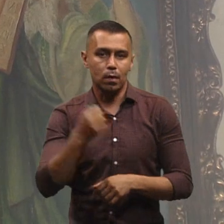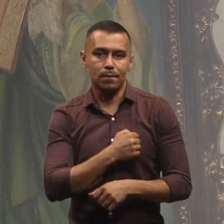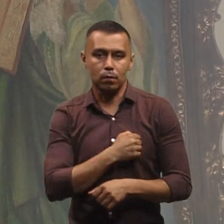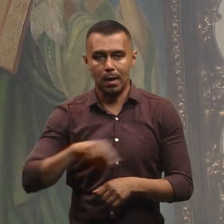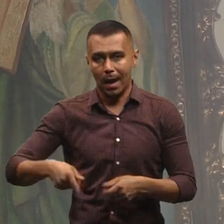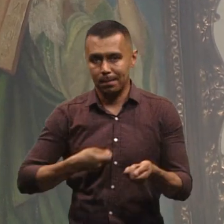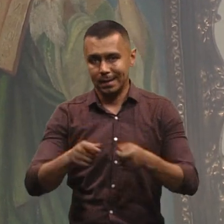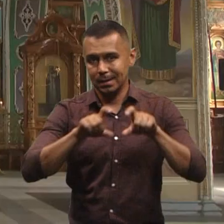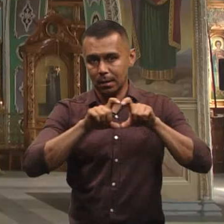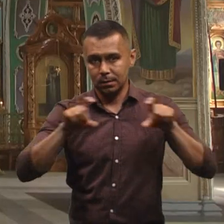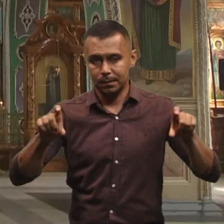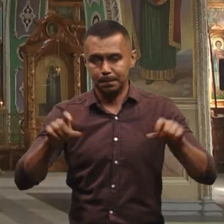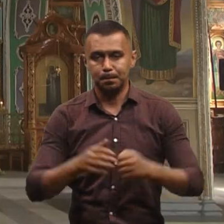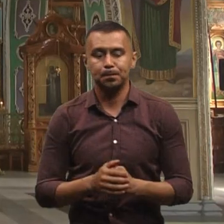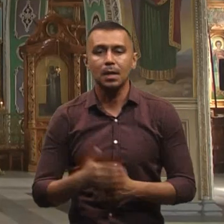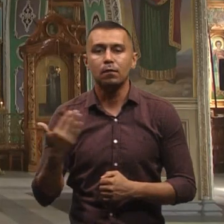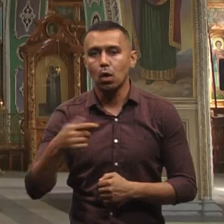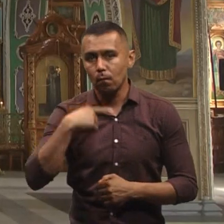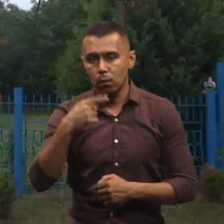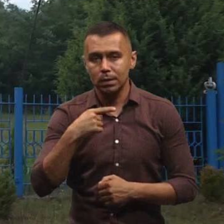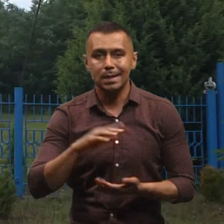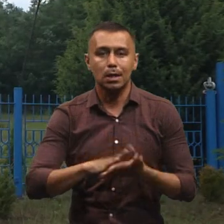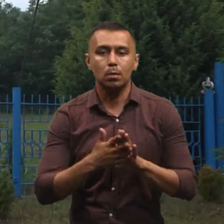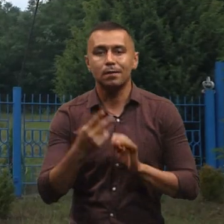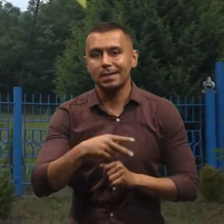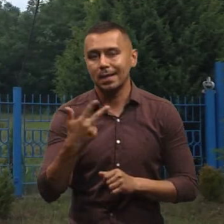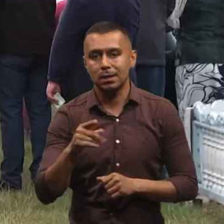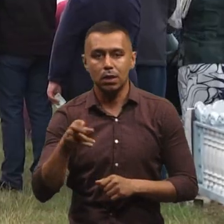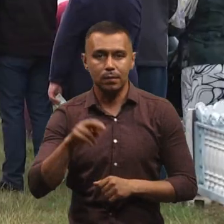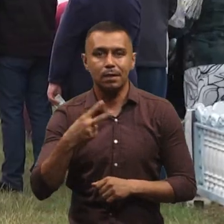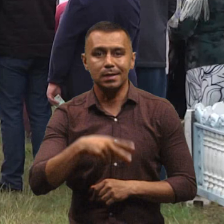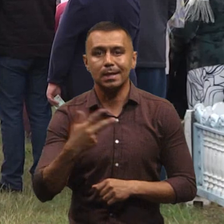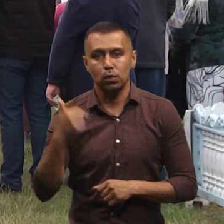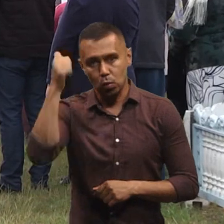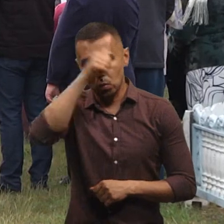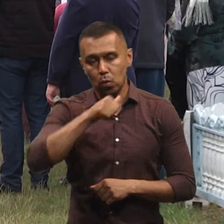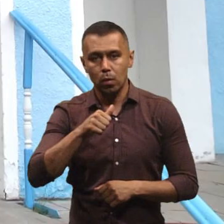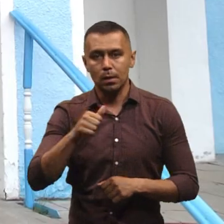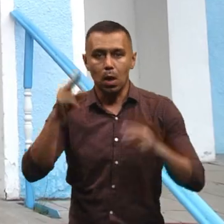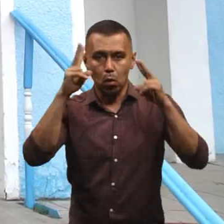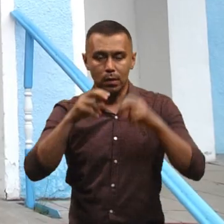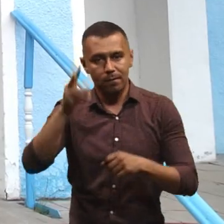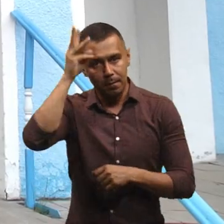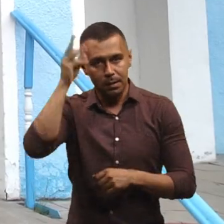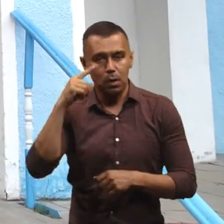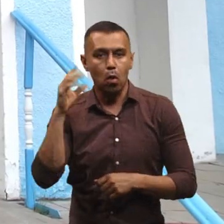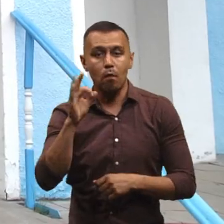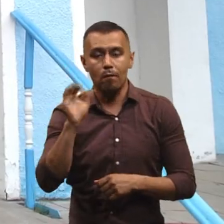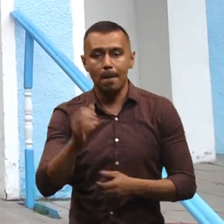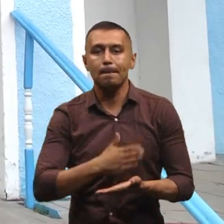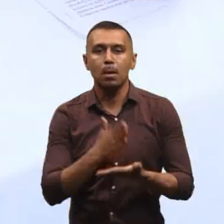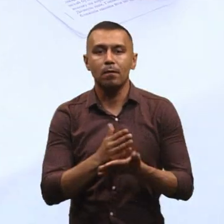військової адміністрації Інна Михайлова. За її словами, станом на 23 червня 2023 року на розгляді у Хмельницькій ОВА